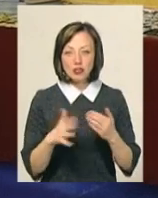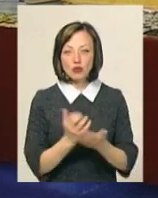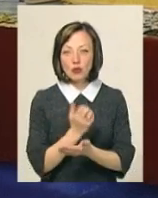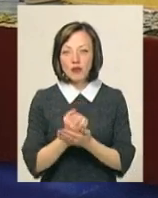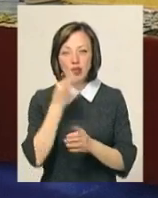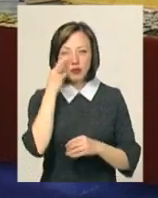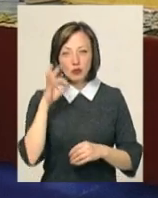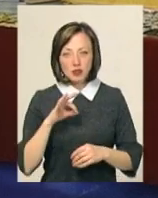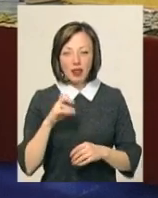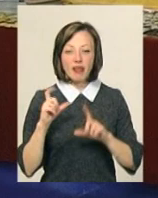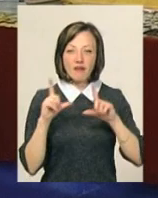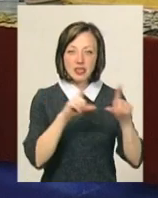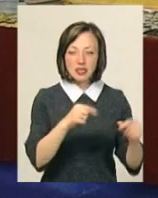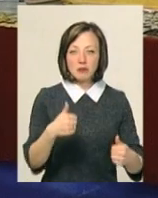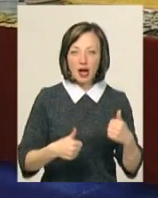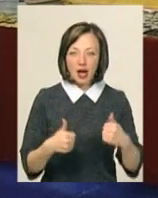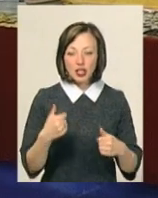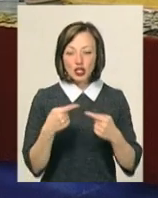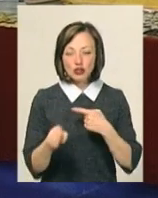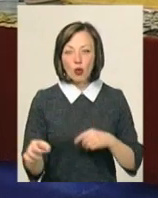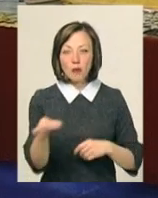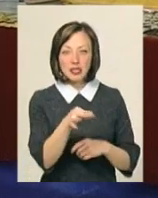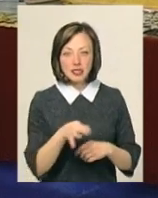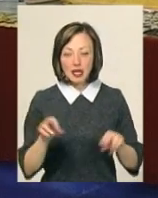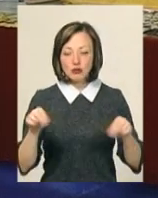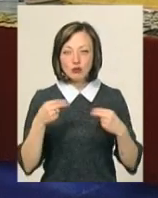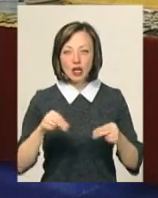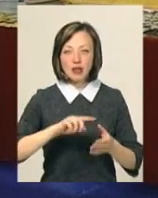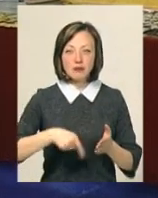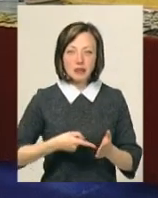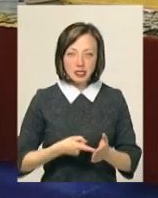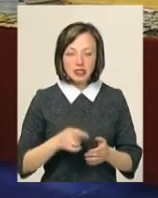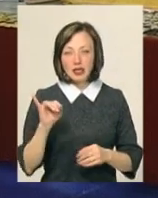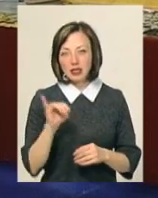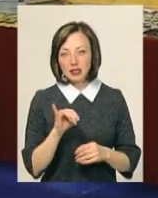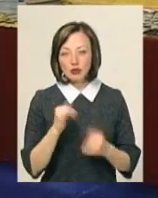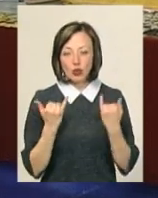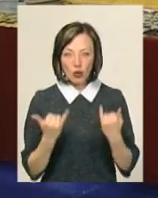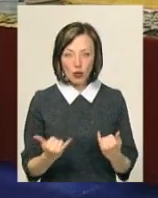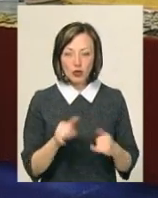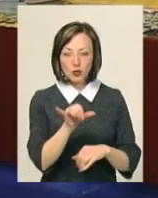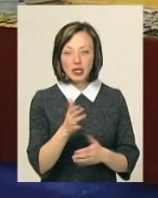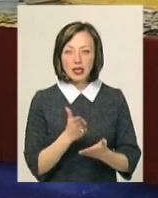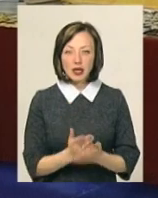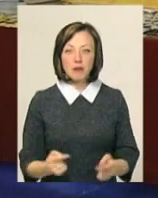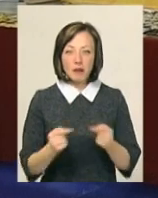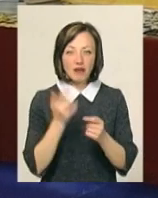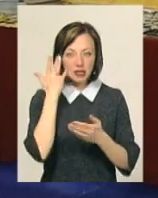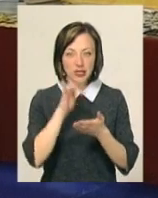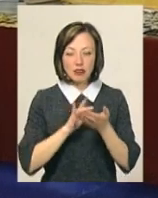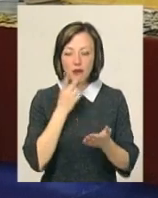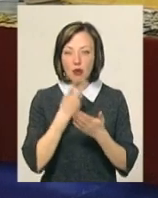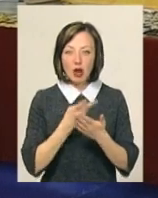досвід і на виїзних змаганнях інших областей, і на чемпіонаті міста. І сьогодні в них є певна ціль –